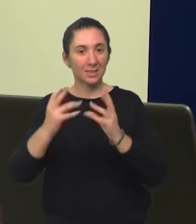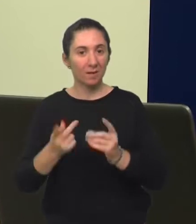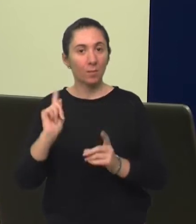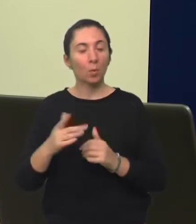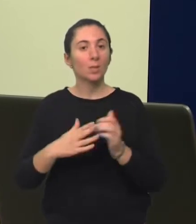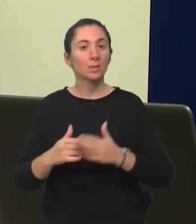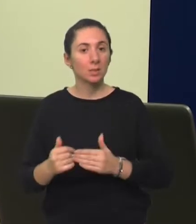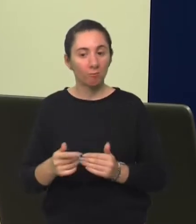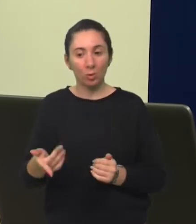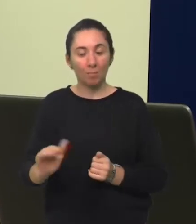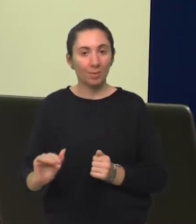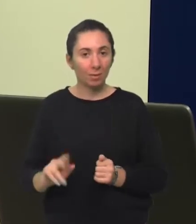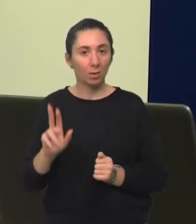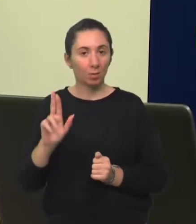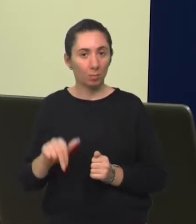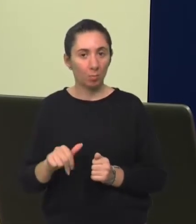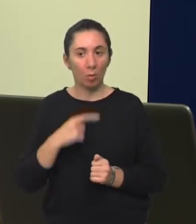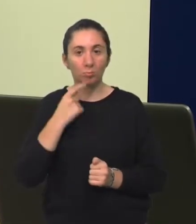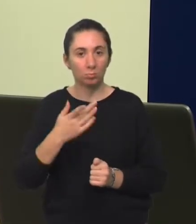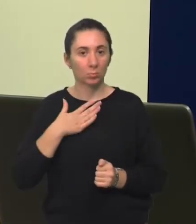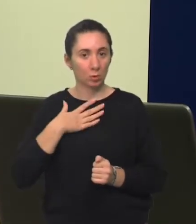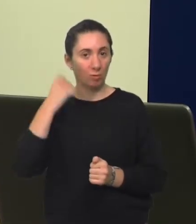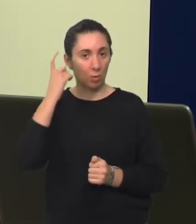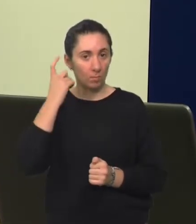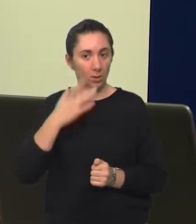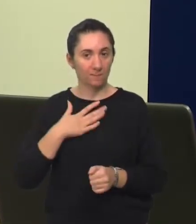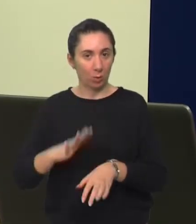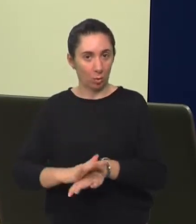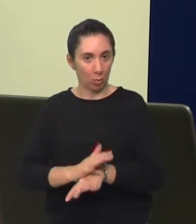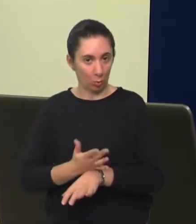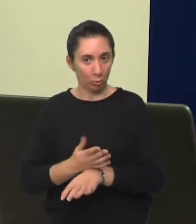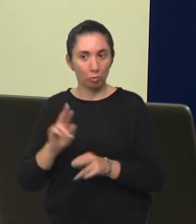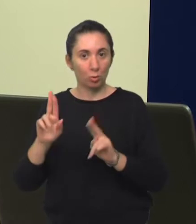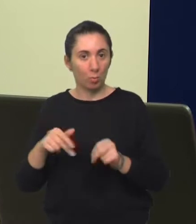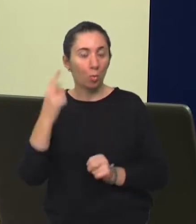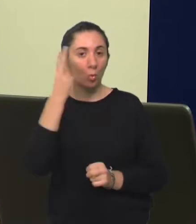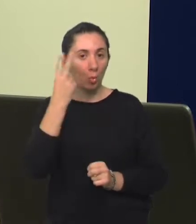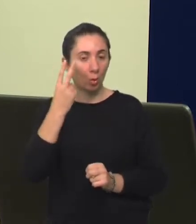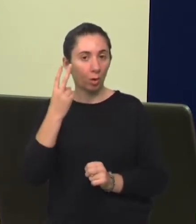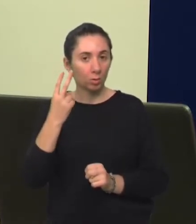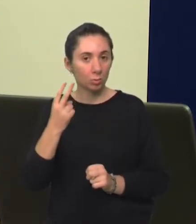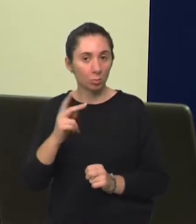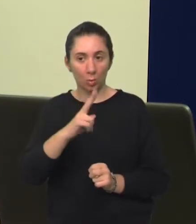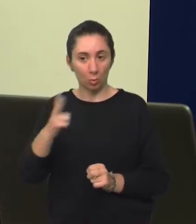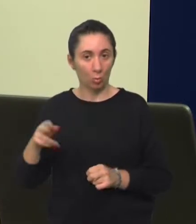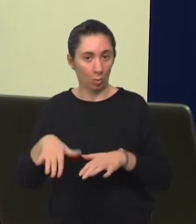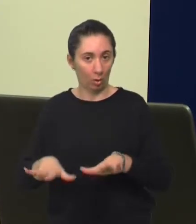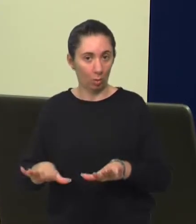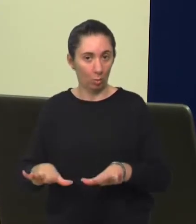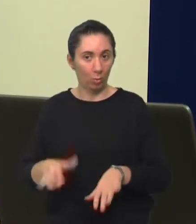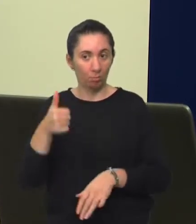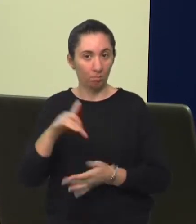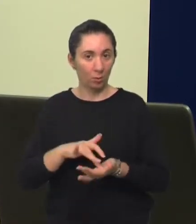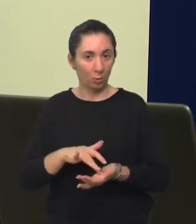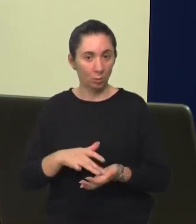moraju biti zadovoljene da bi djete moglo izraziti svoje misli i osjećaje i da bi zapravo moglo razumijeti druge ljude. I